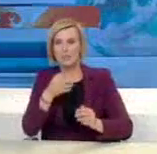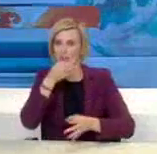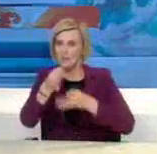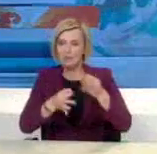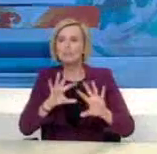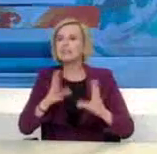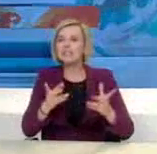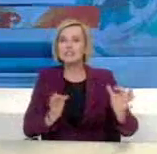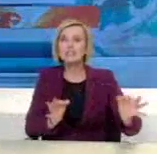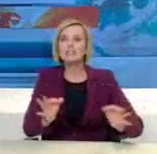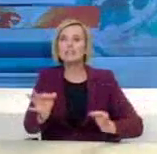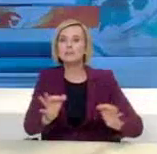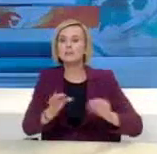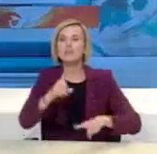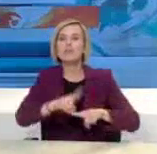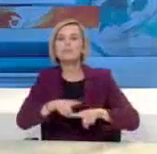Αστυνομίας του Σουμμάτων Ασφαλείας.